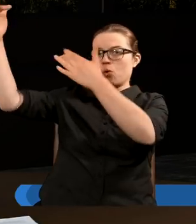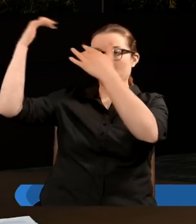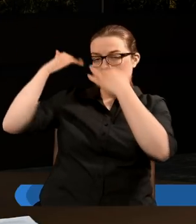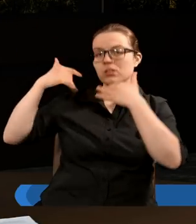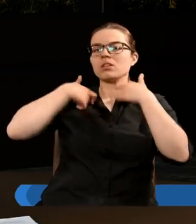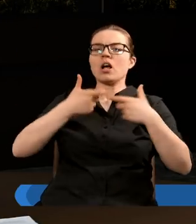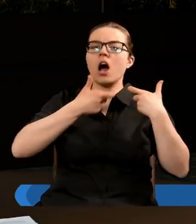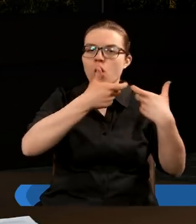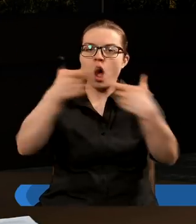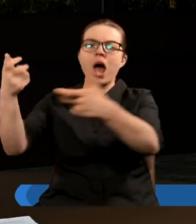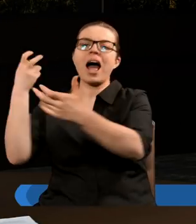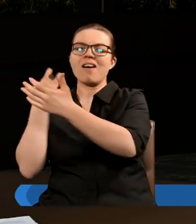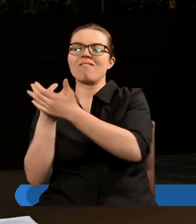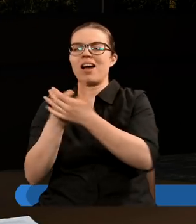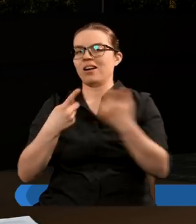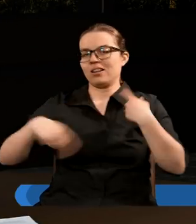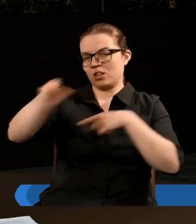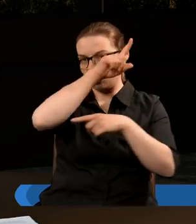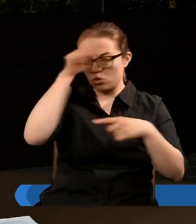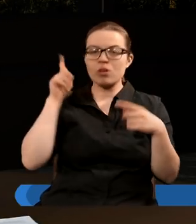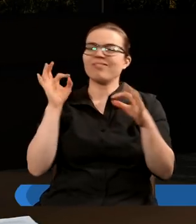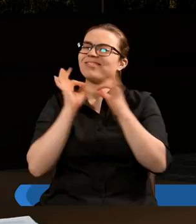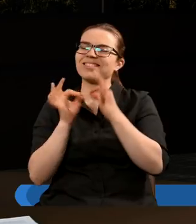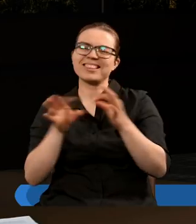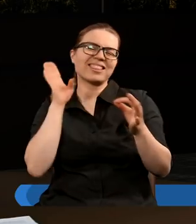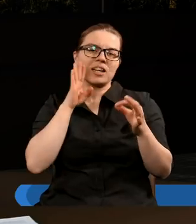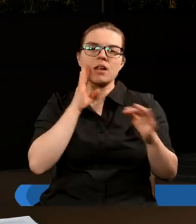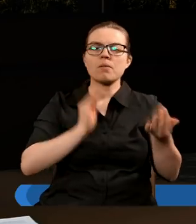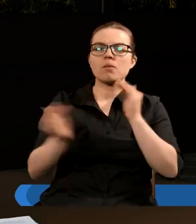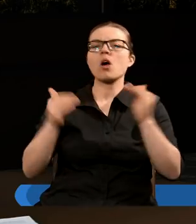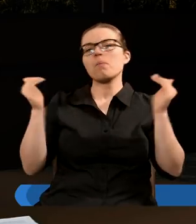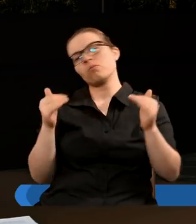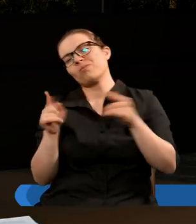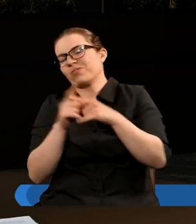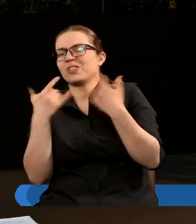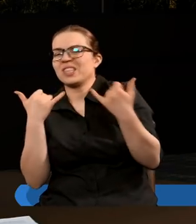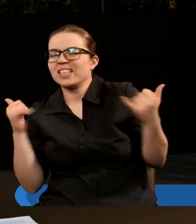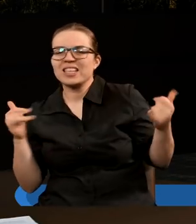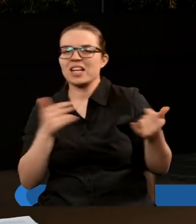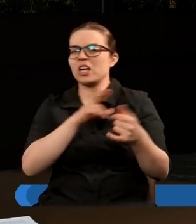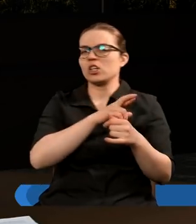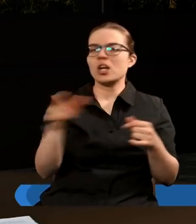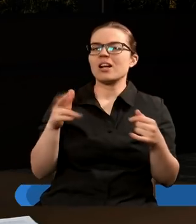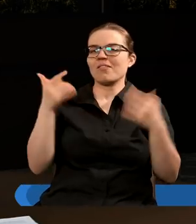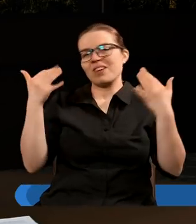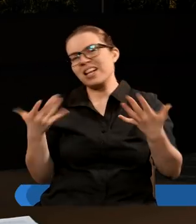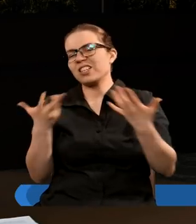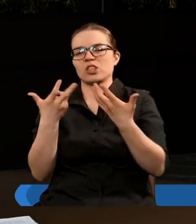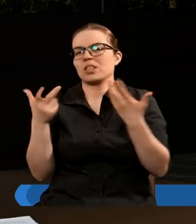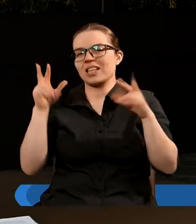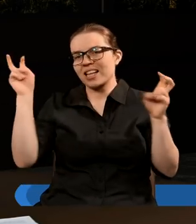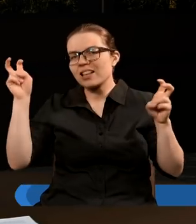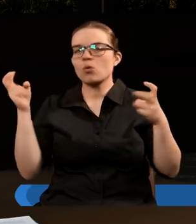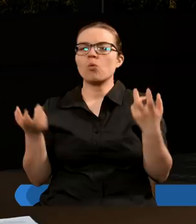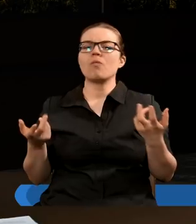Ewangelii. Dokładnie w ten sam sposób można wyliczyć mnóstwo innych tytułów, które